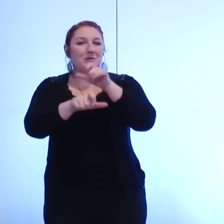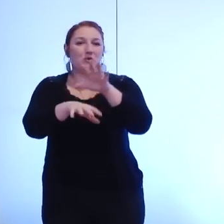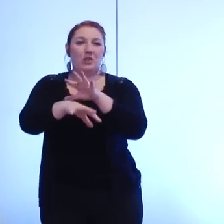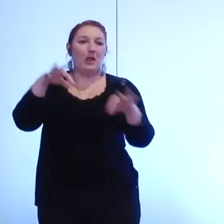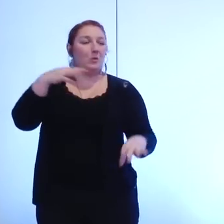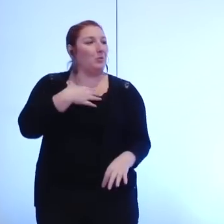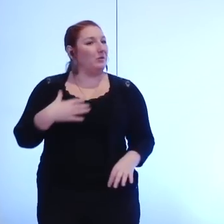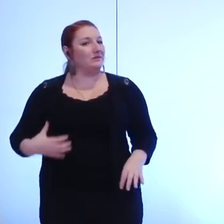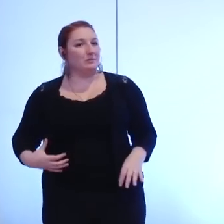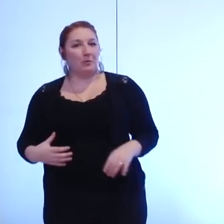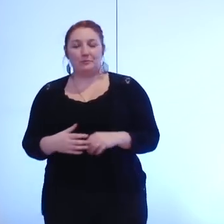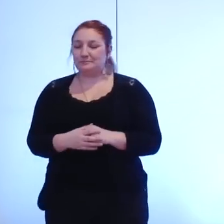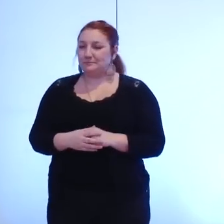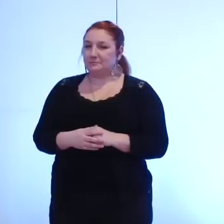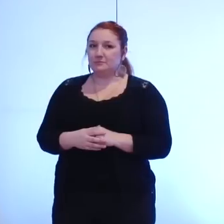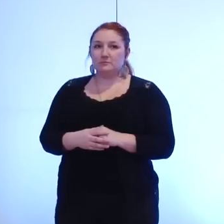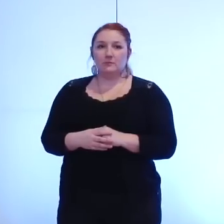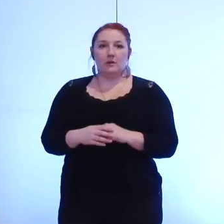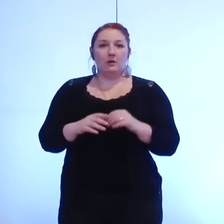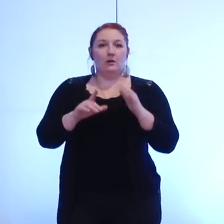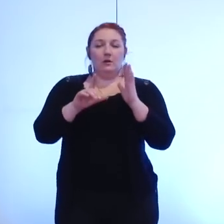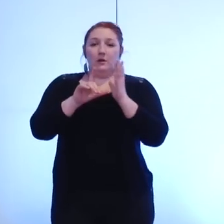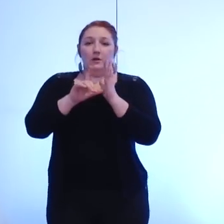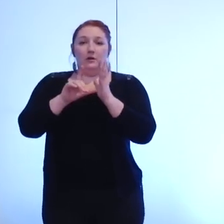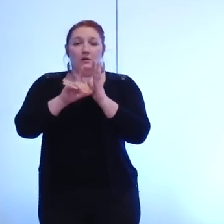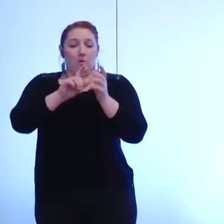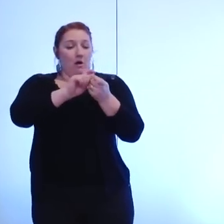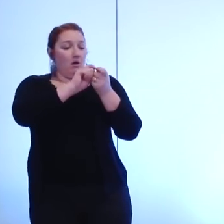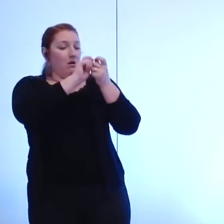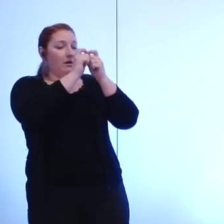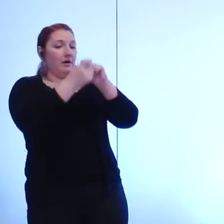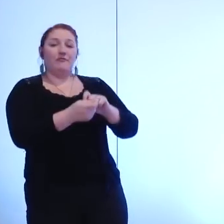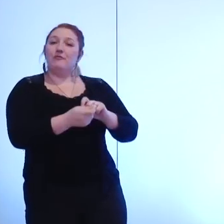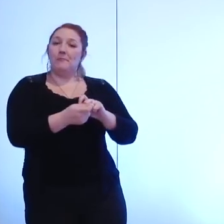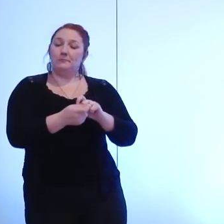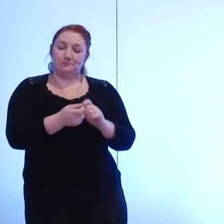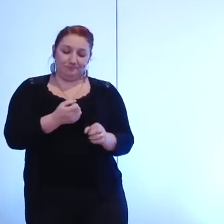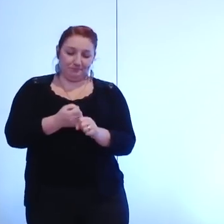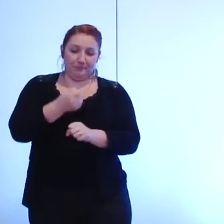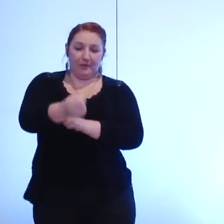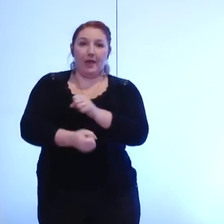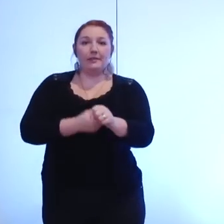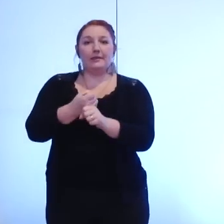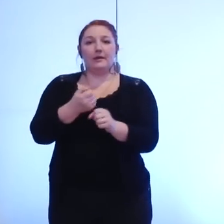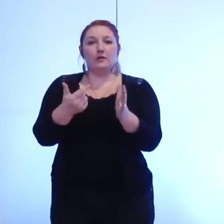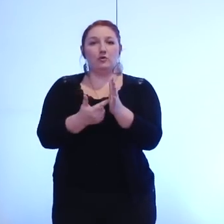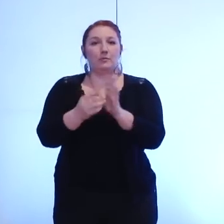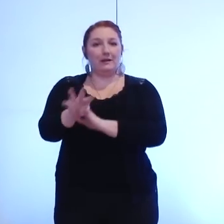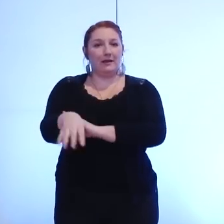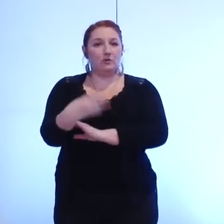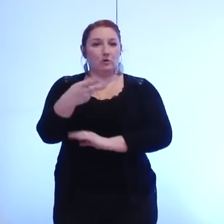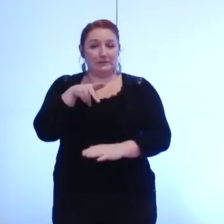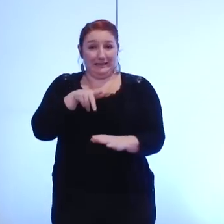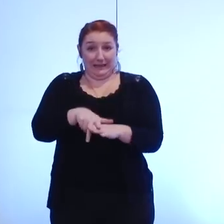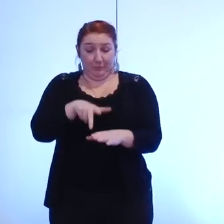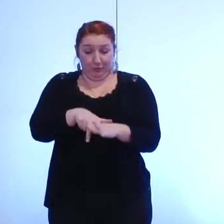une réforme qui a fait que début 2014 a été votée